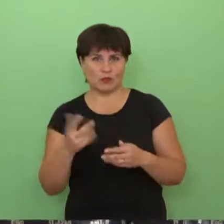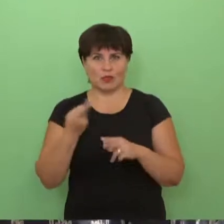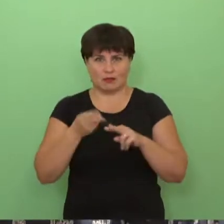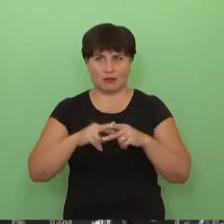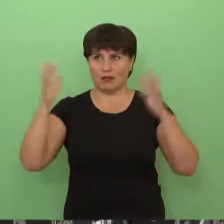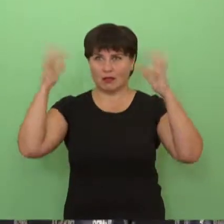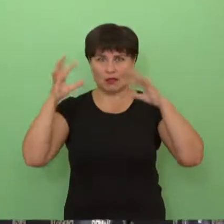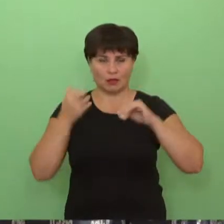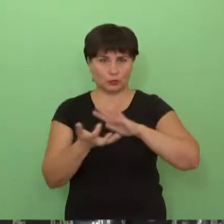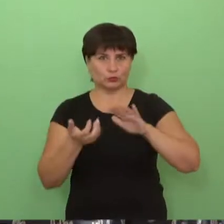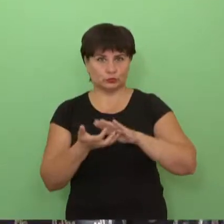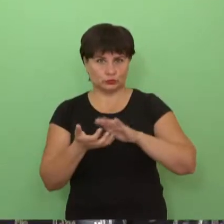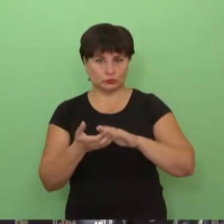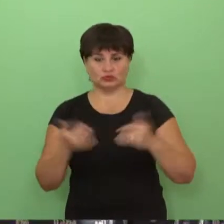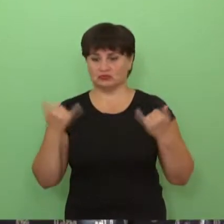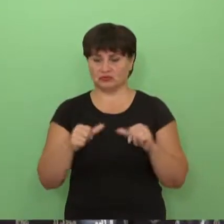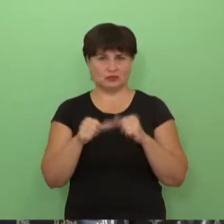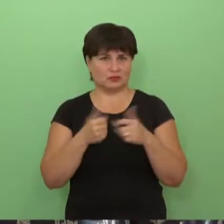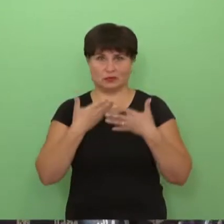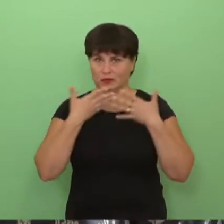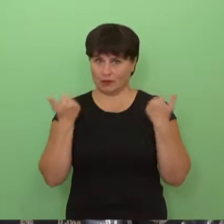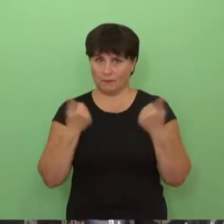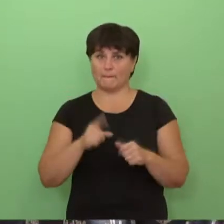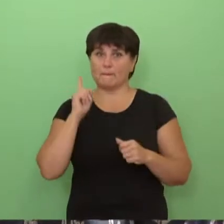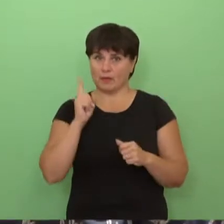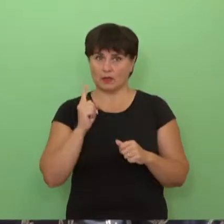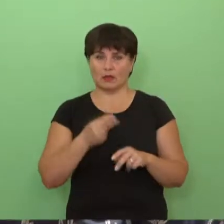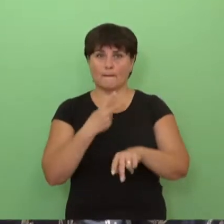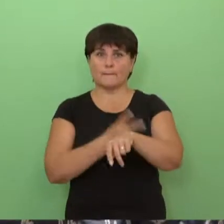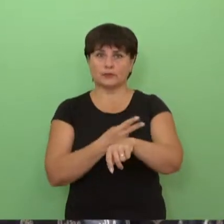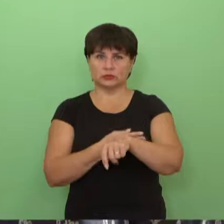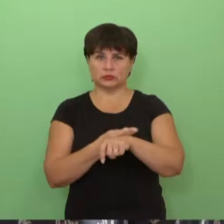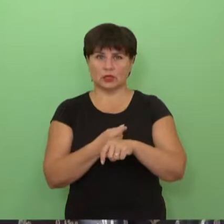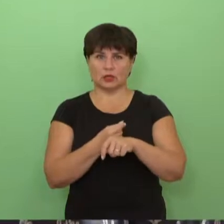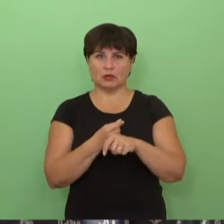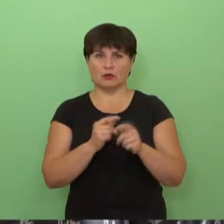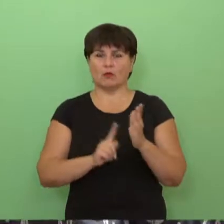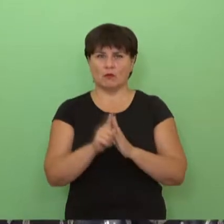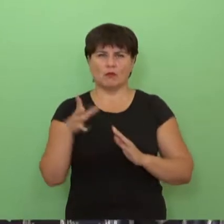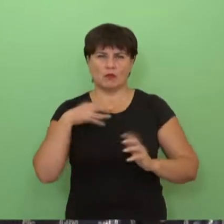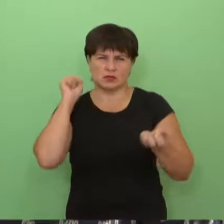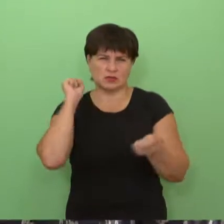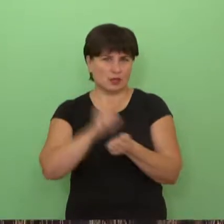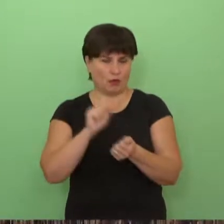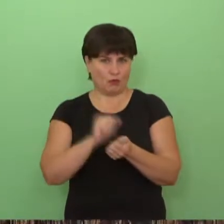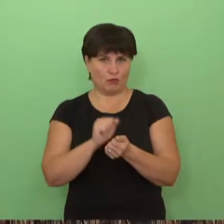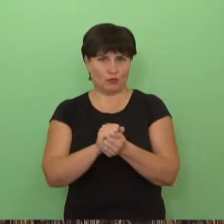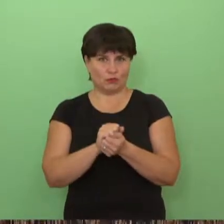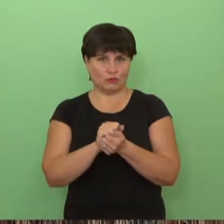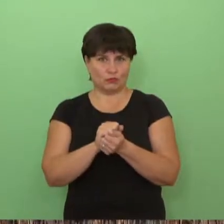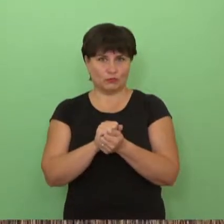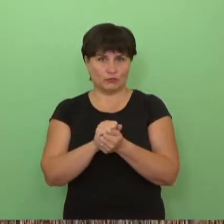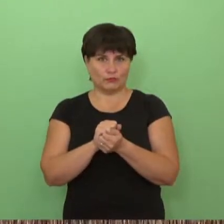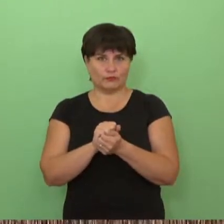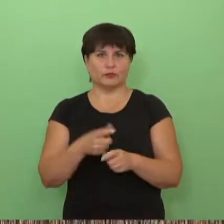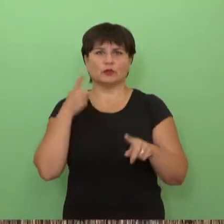Šiai metu to nebuvo, tačiau nuo birželio pradžios prasidėjo pakankamai sausringas periodas. Ir sutrukdė